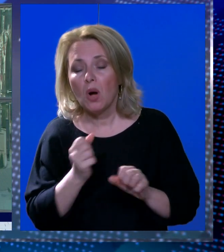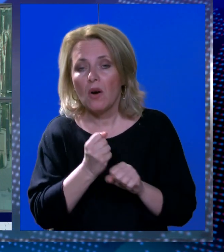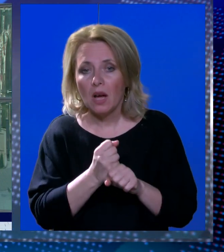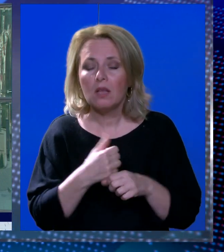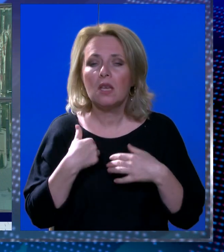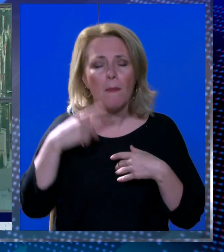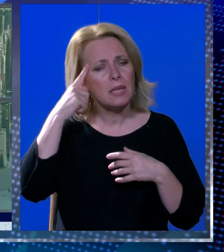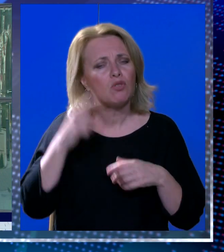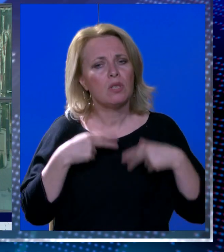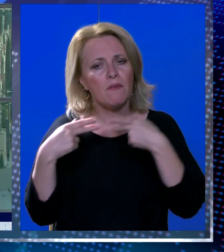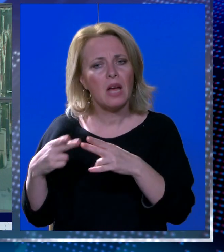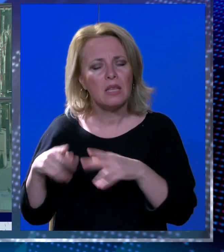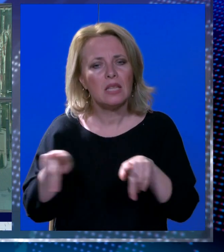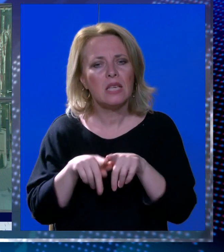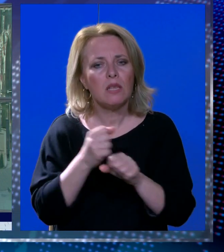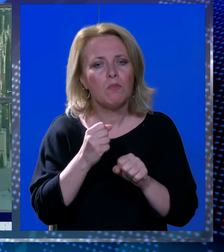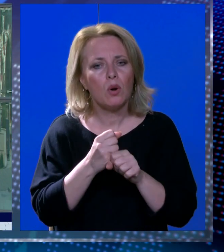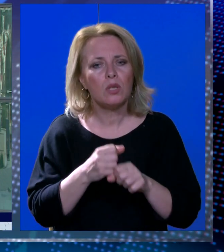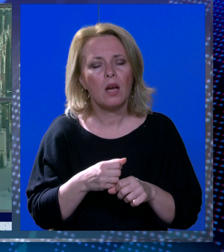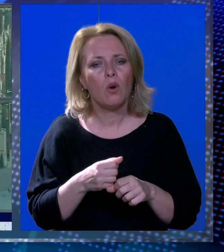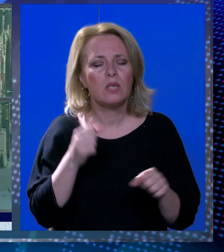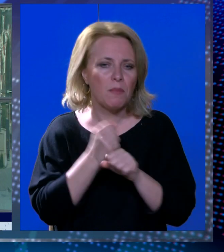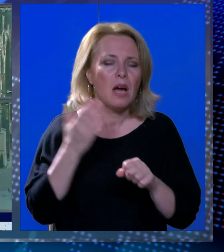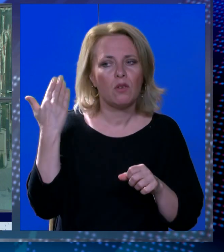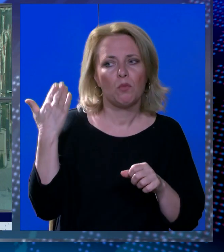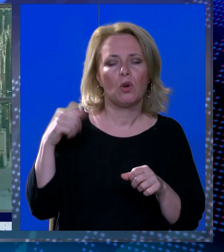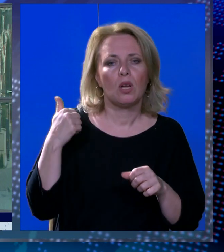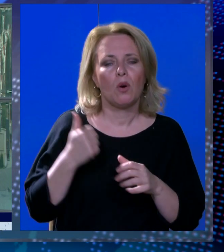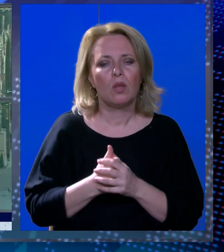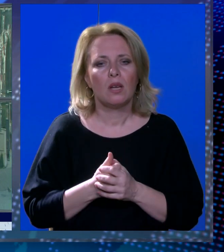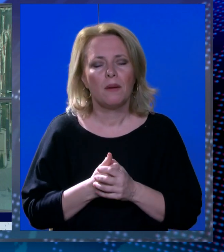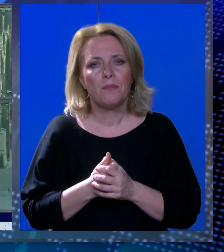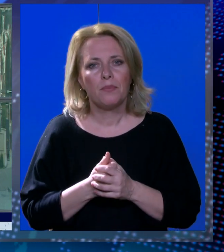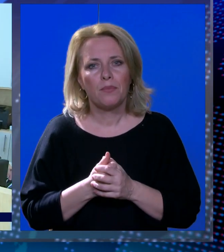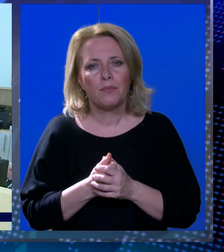Ja mislim da ću se ja vratiti u isti posao koji radim već prethodnih par godina.